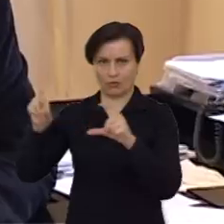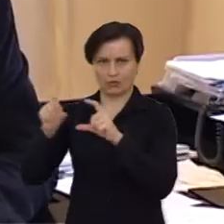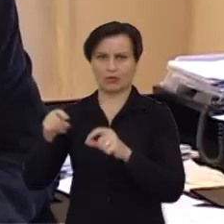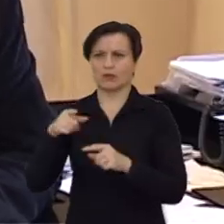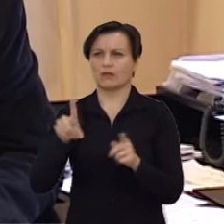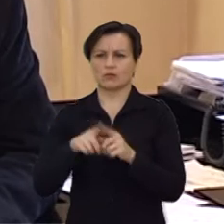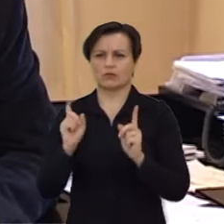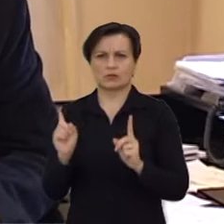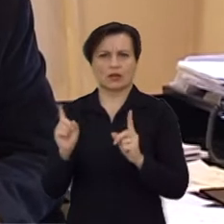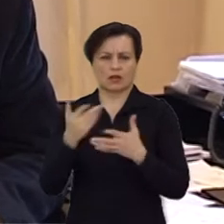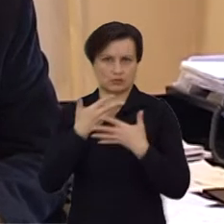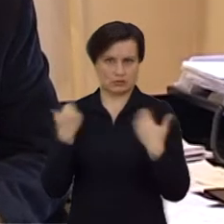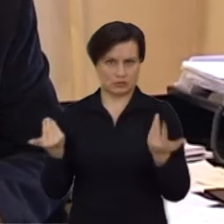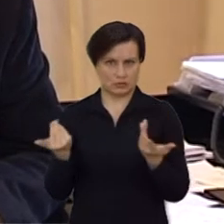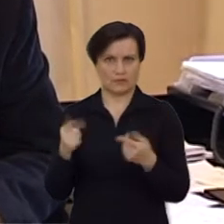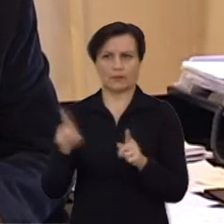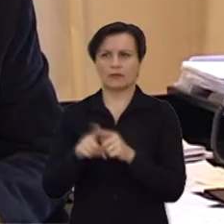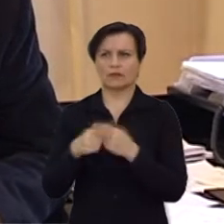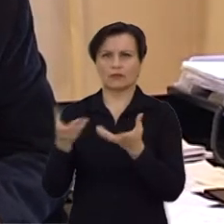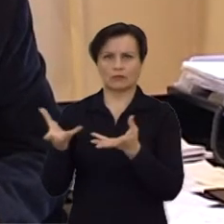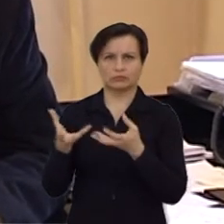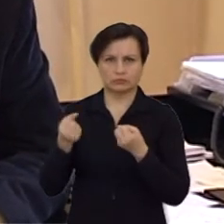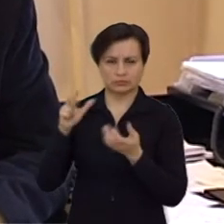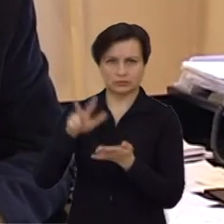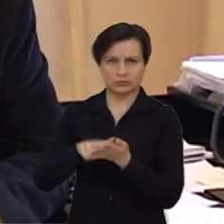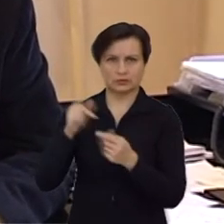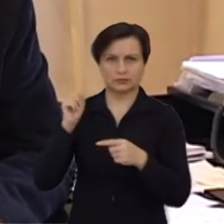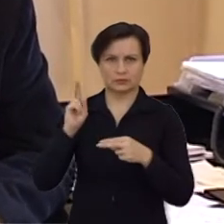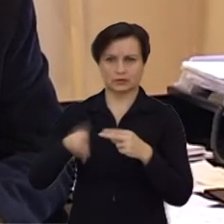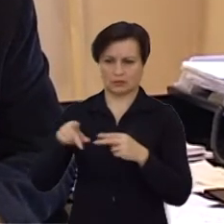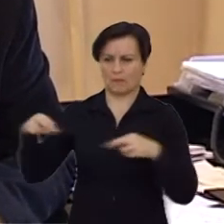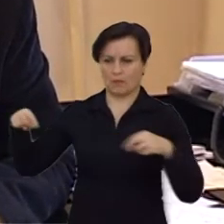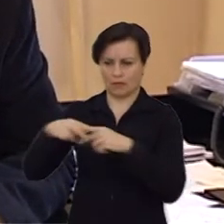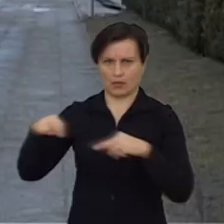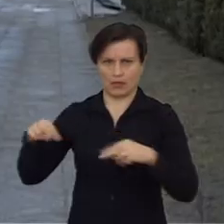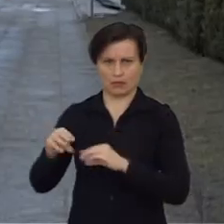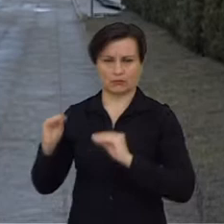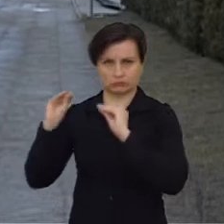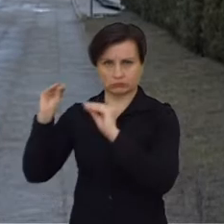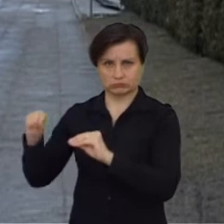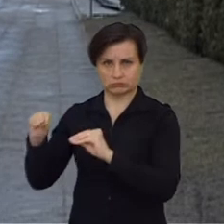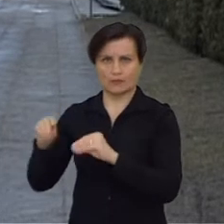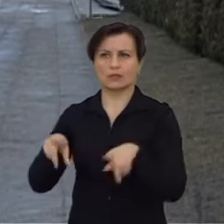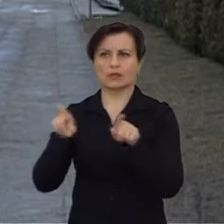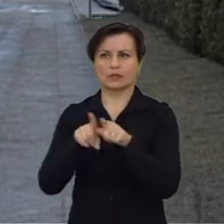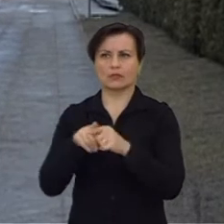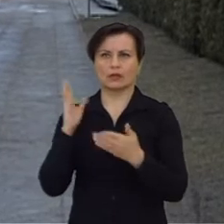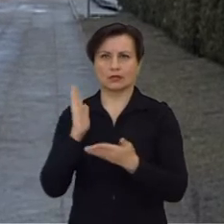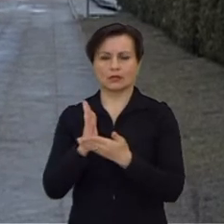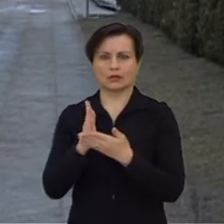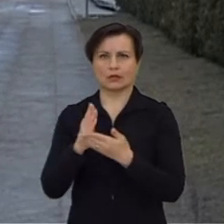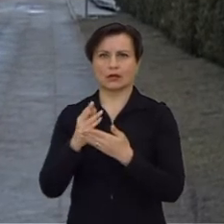tai yra priimtas sprendimas didžiosios ir senosios gatvės sankržoje įrengti pereje. Pereje įrengti taip pat yra